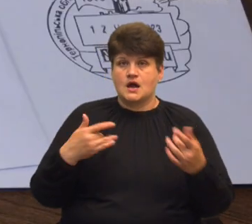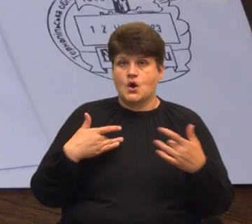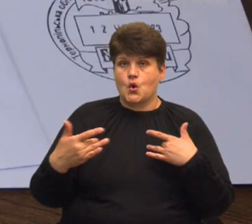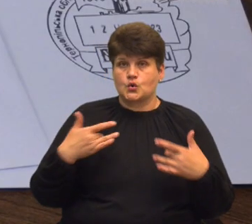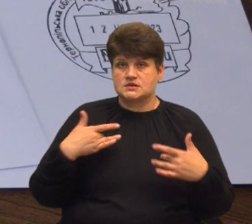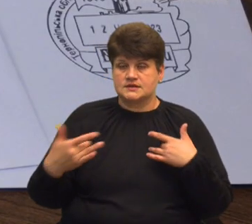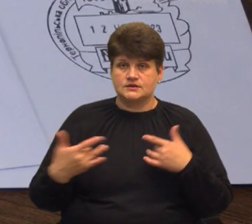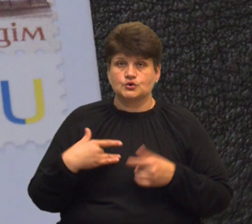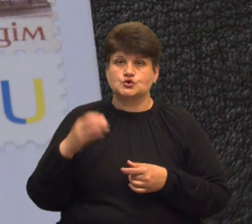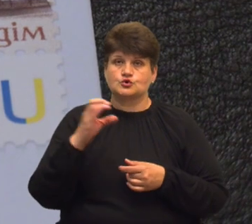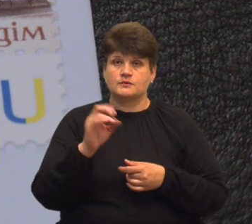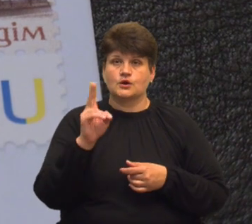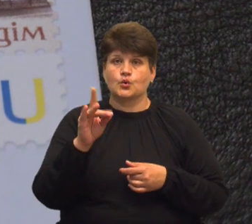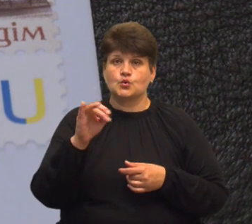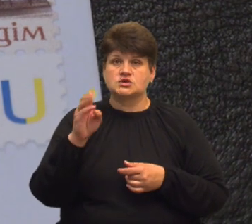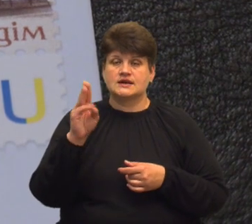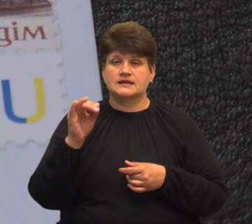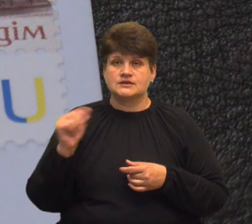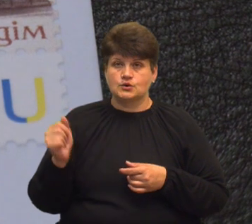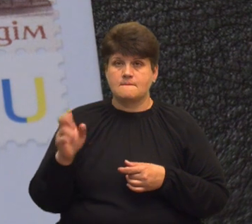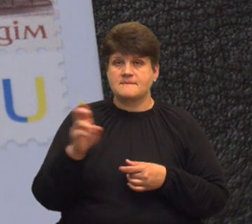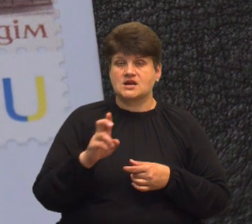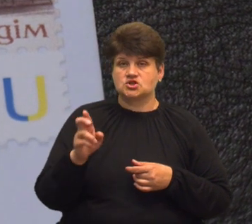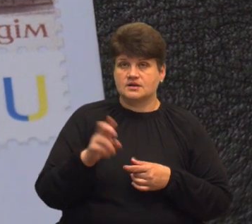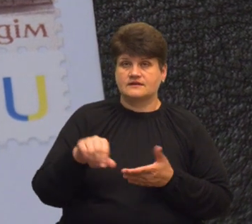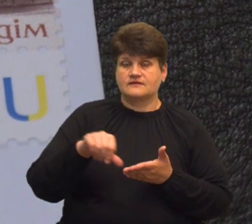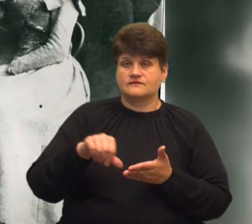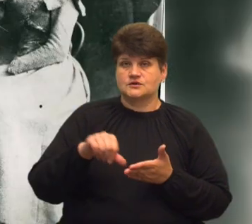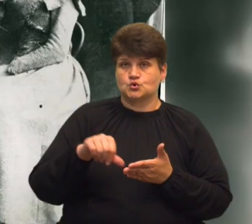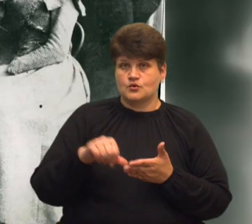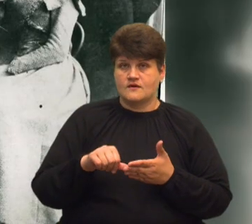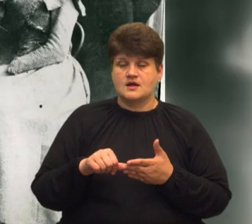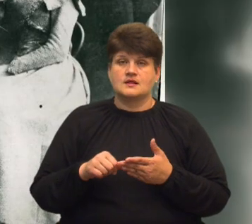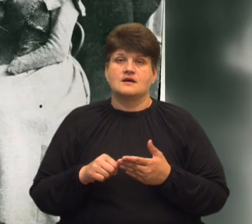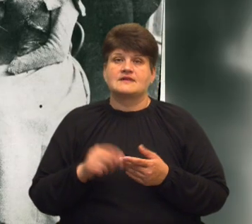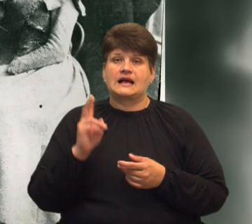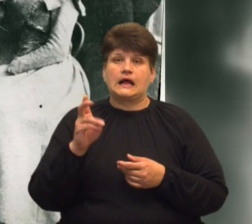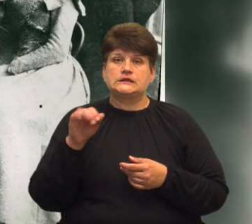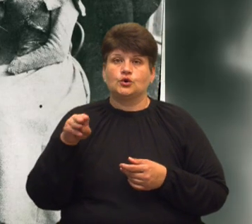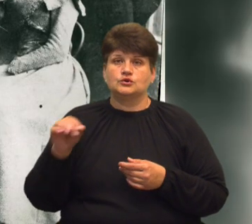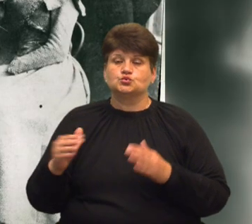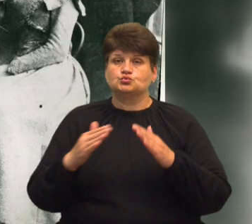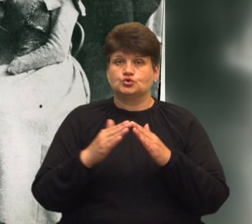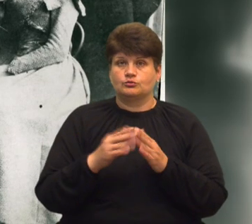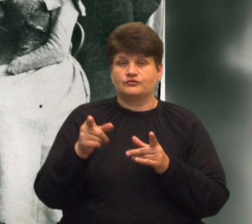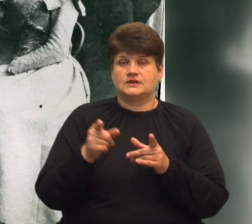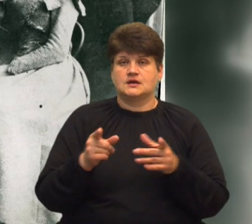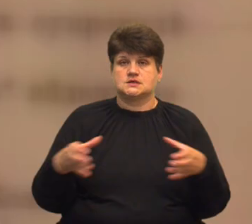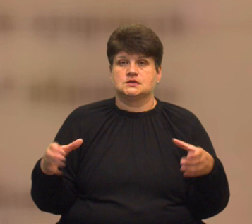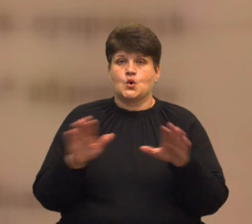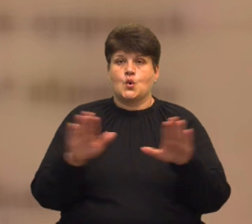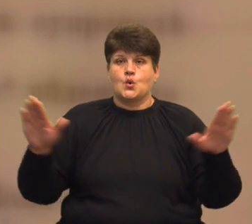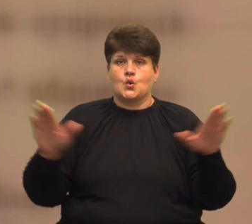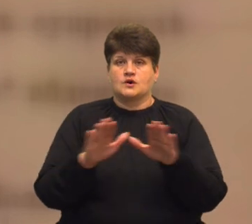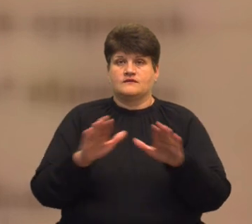Бережанах. Співачка виступала в Католицькому домі. Він ізображений на Новій Марці. На конверті Соломія Крушельницька з хоровим товариством Боян.